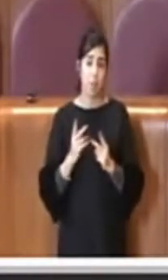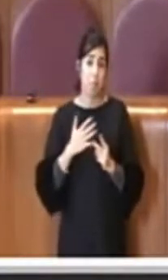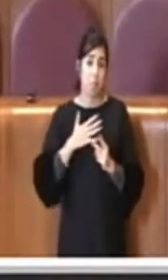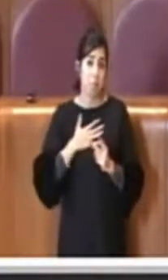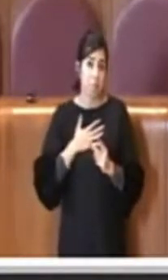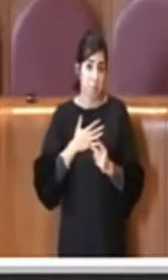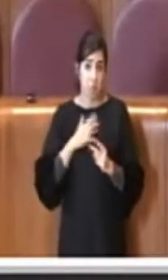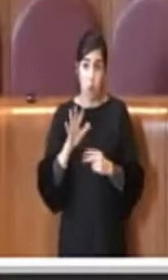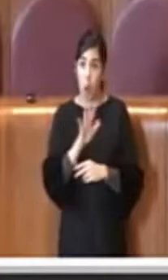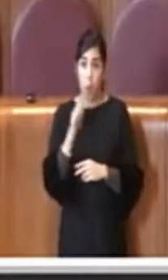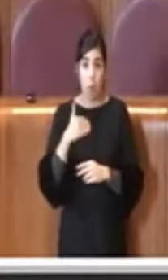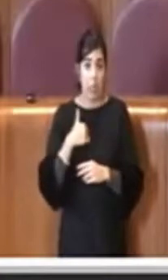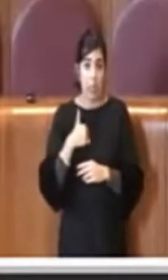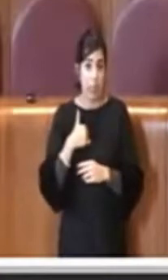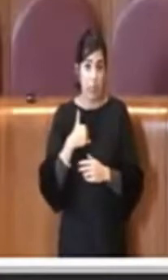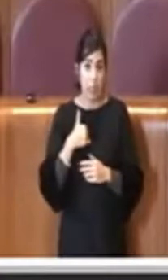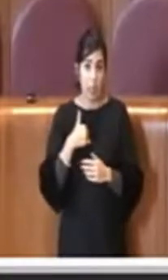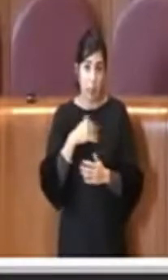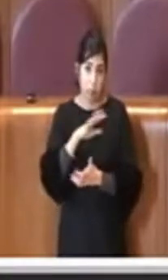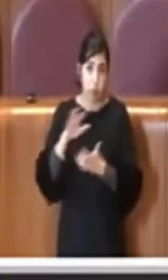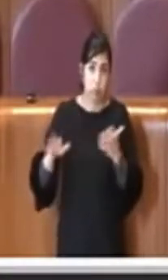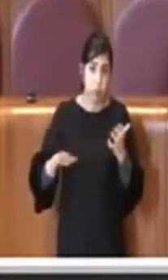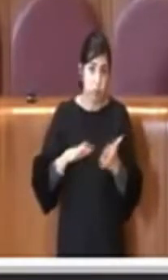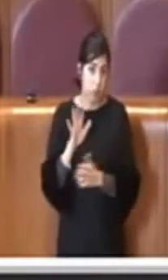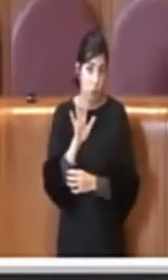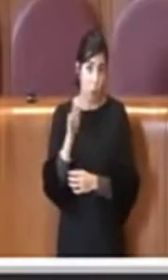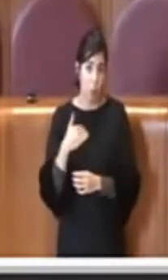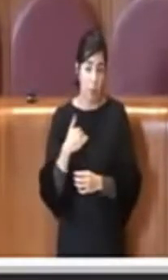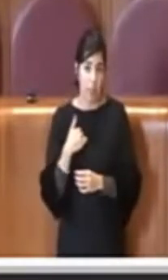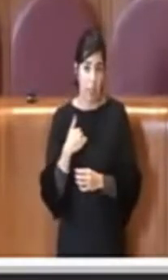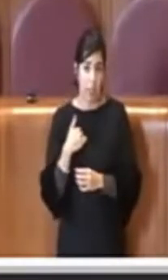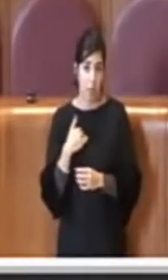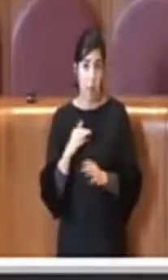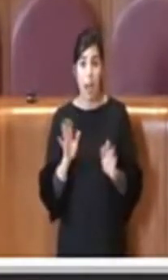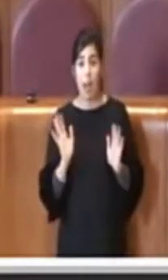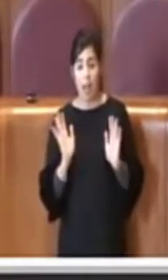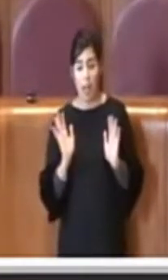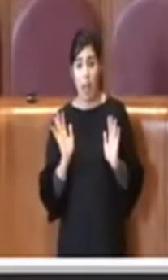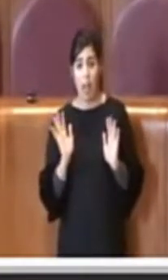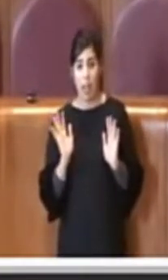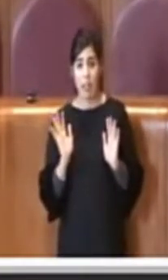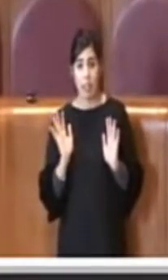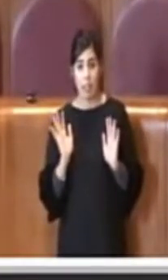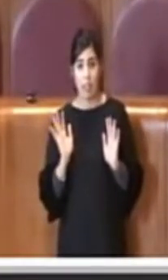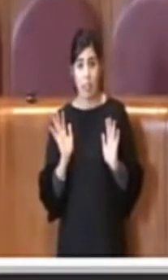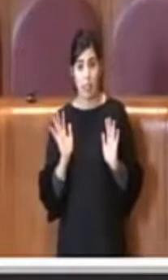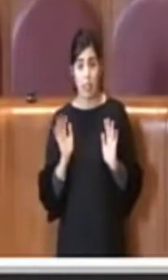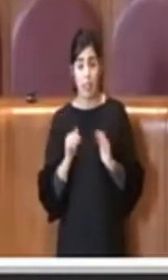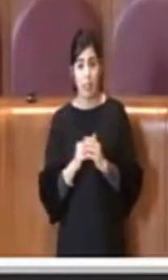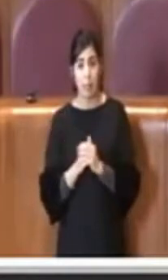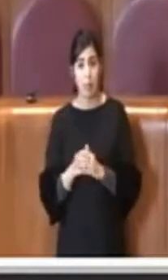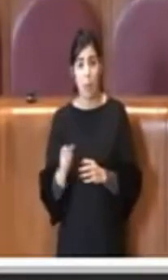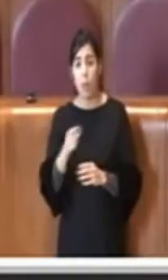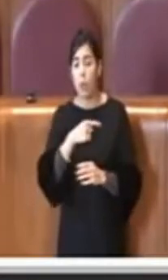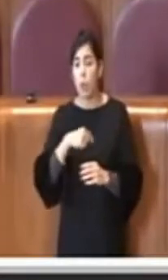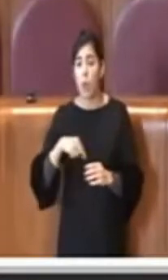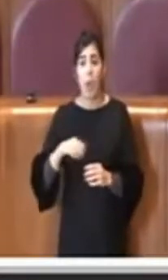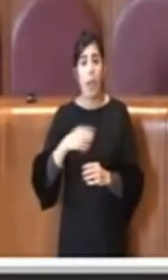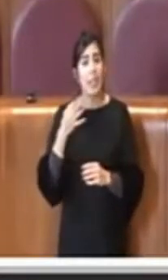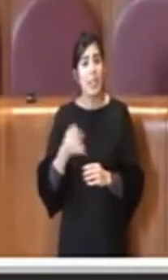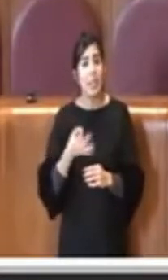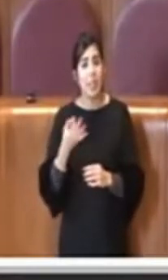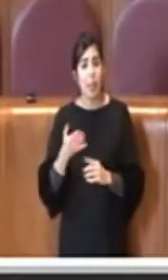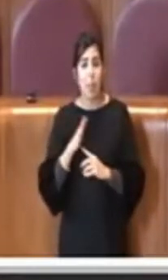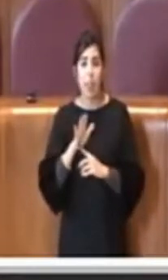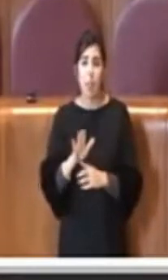sembra affatto che ci sia stata confusione, anzi abbiamo sempre dimostrato nei fatti